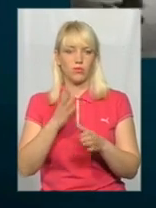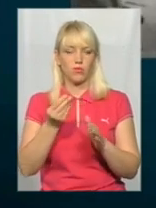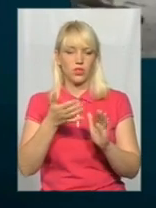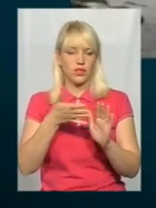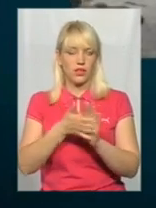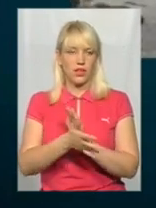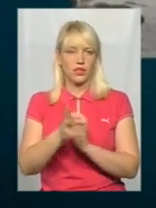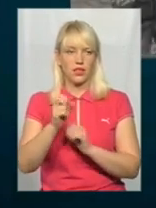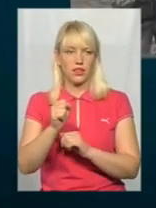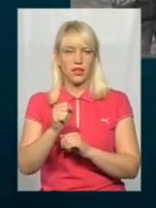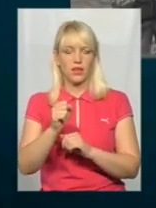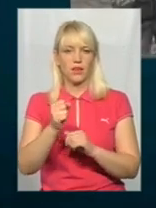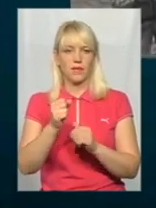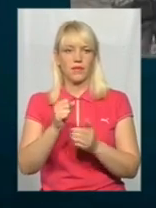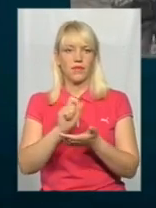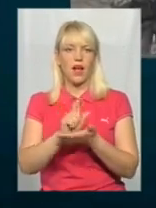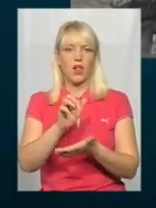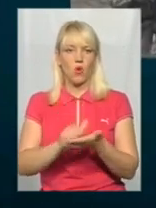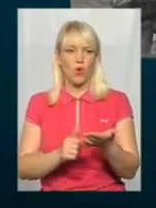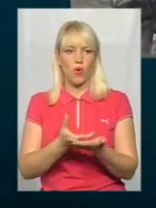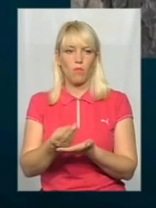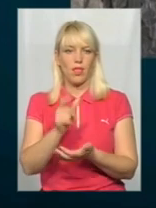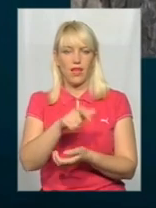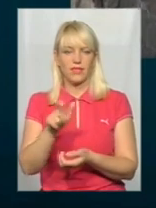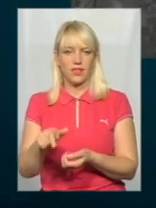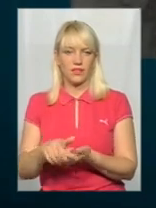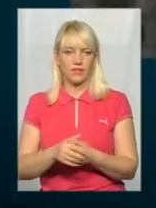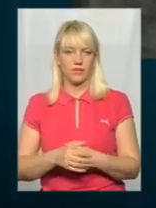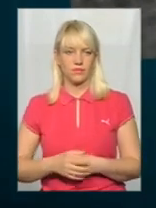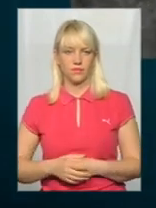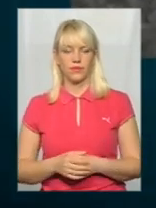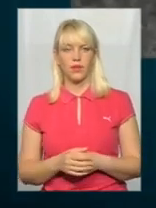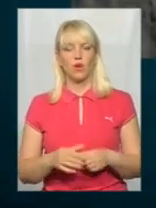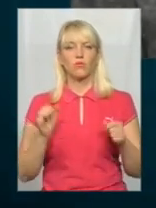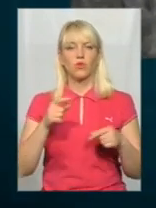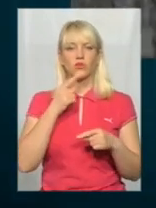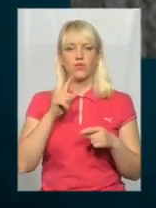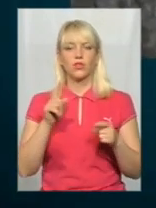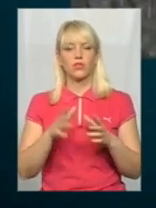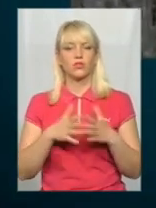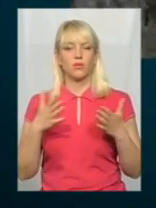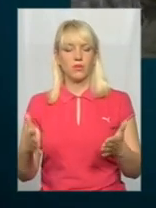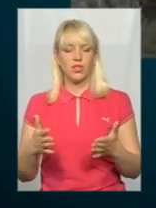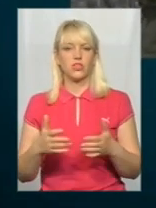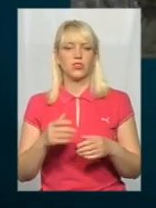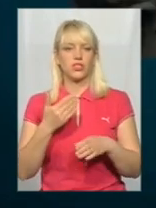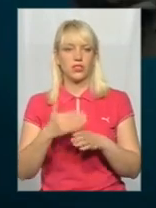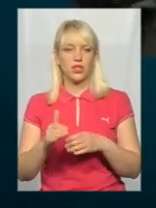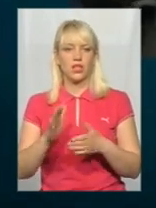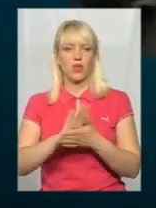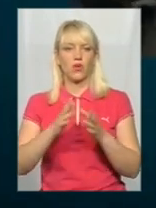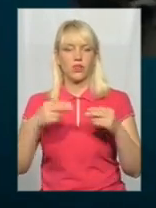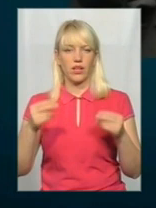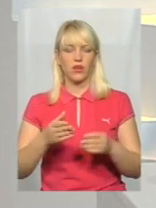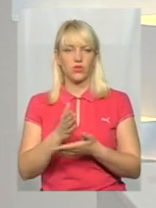кошти налогоплатників? Тобто ми можемо говорити про те, що більша частина контрактної служби на